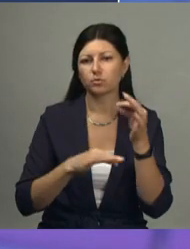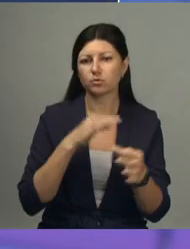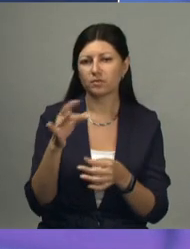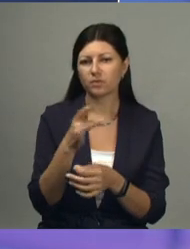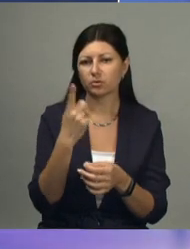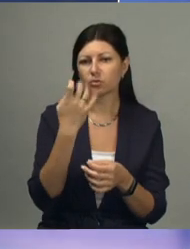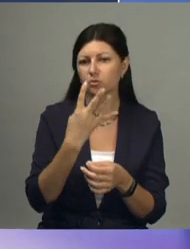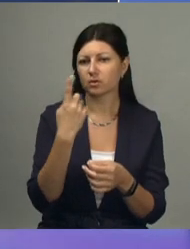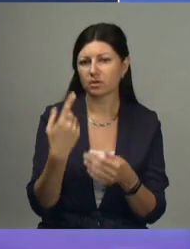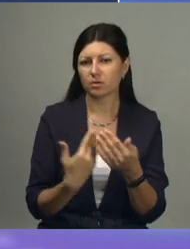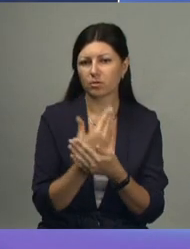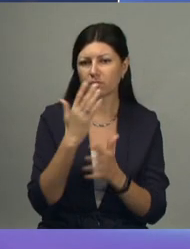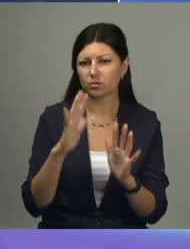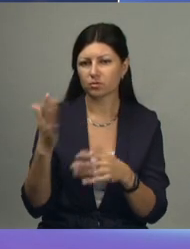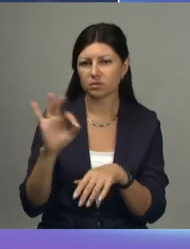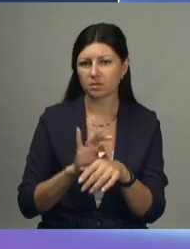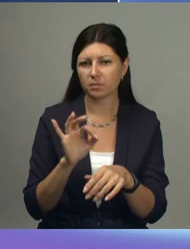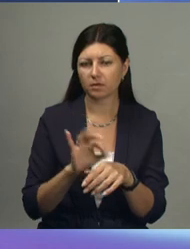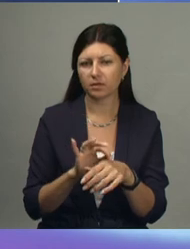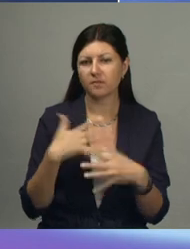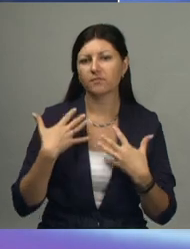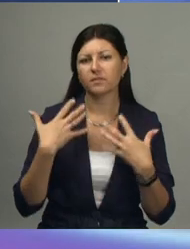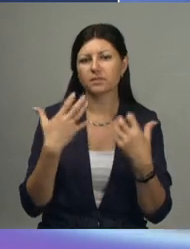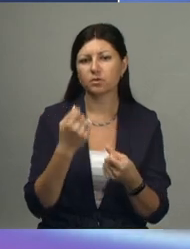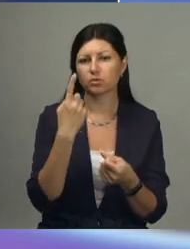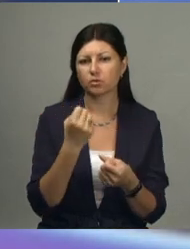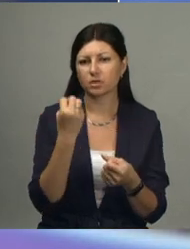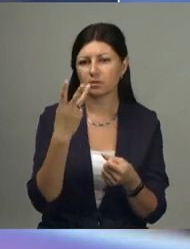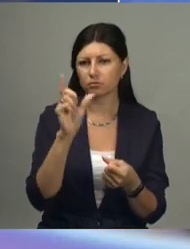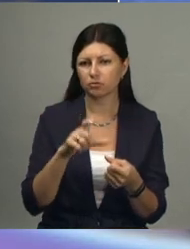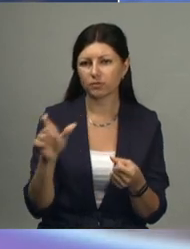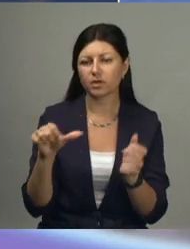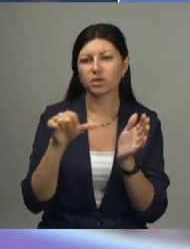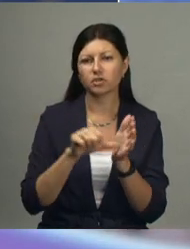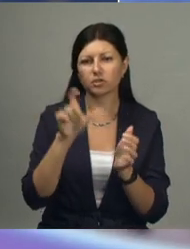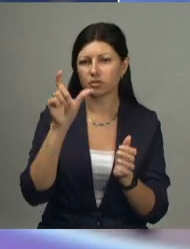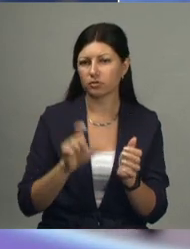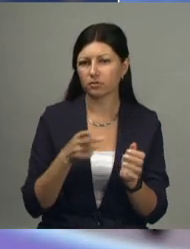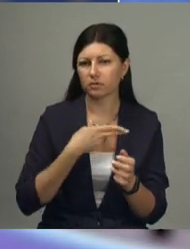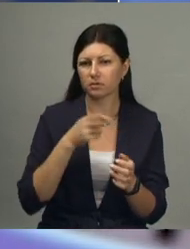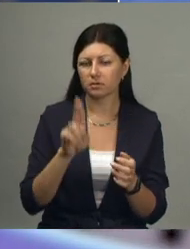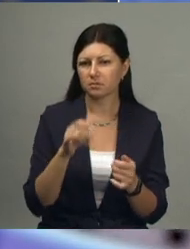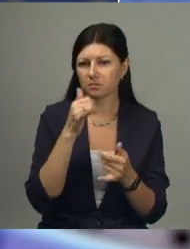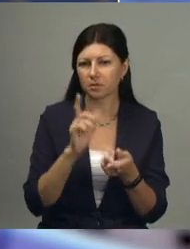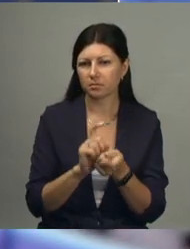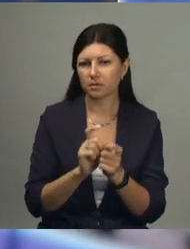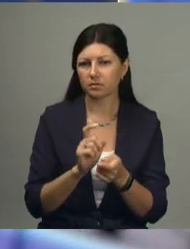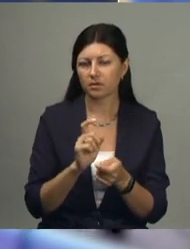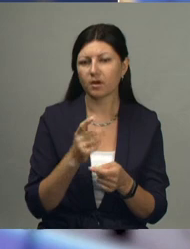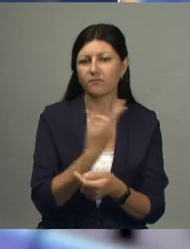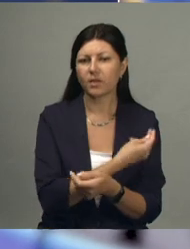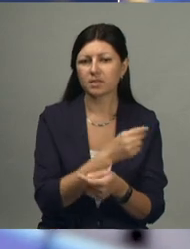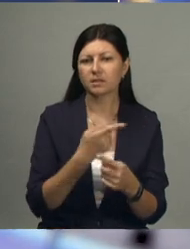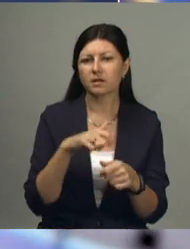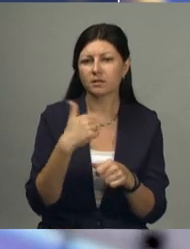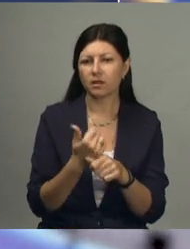141 новый случай заболевания. Выздоровевших 113 человек. Шестеро белгородцев не смогли побороть вирус. Вакцинация